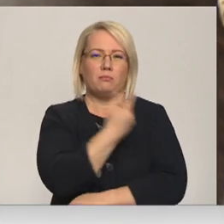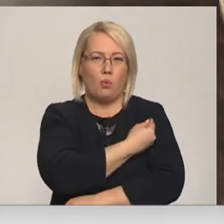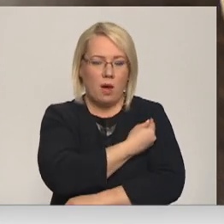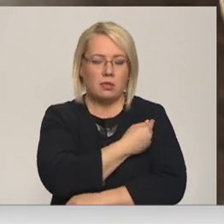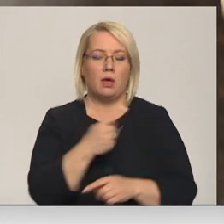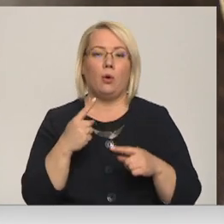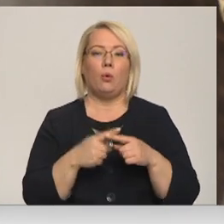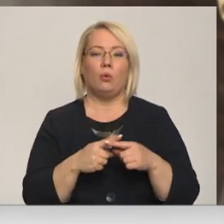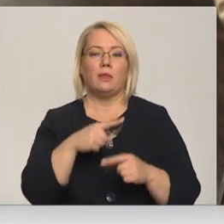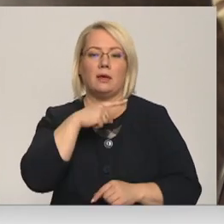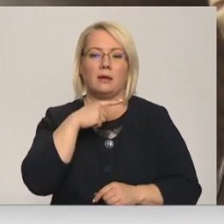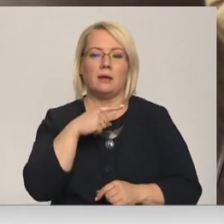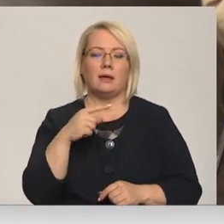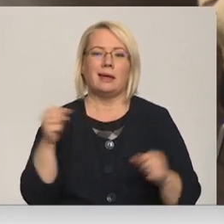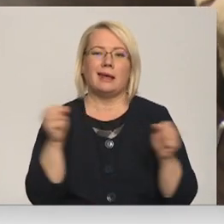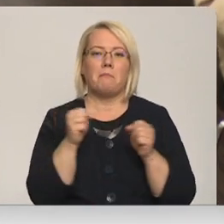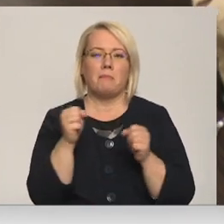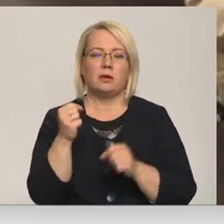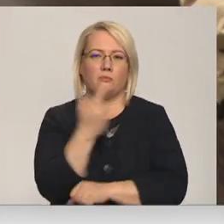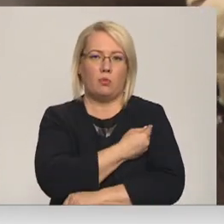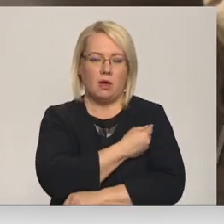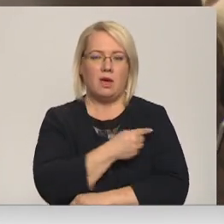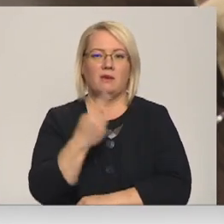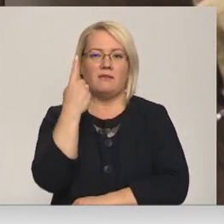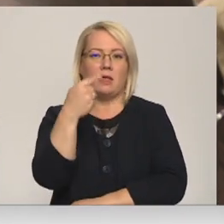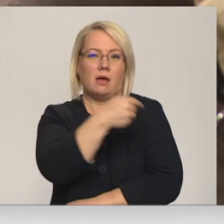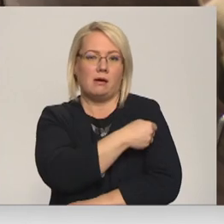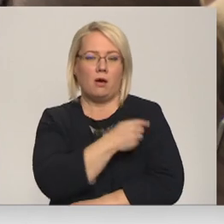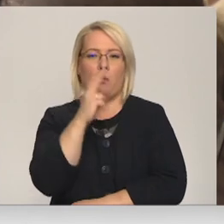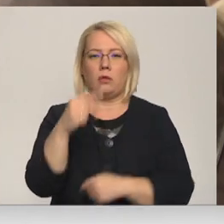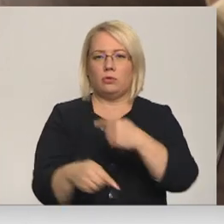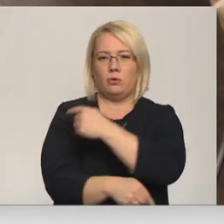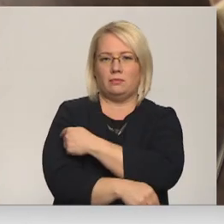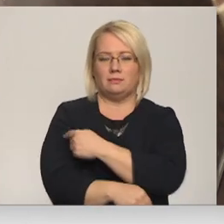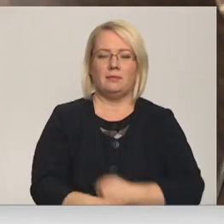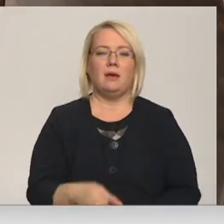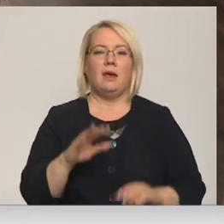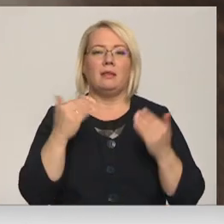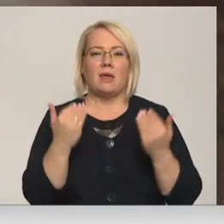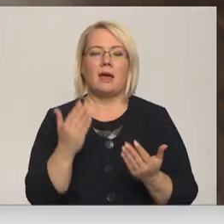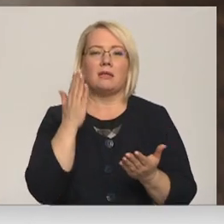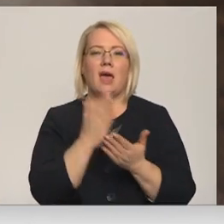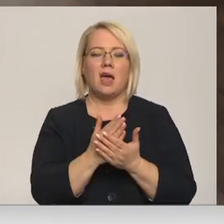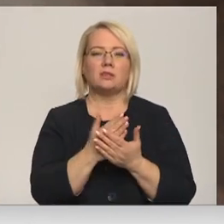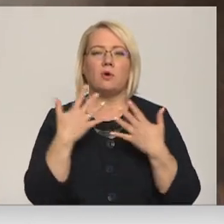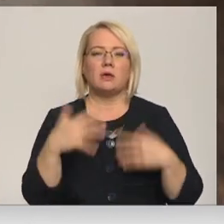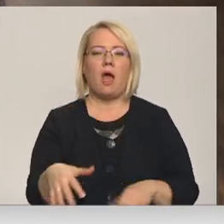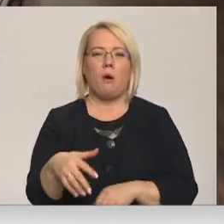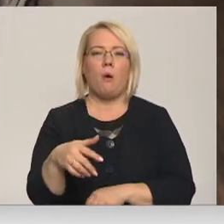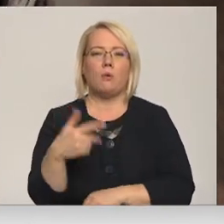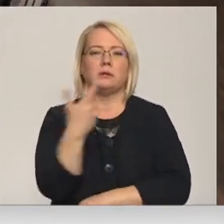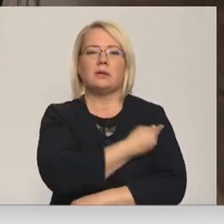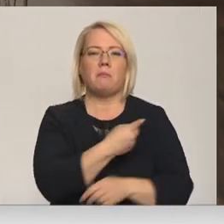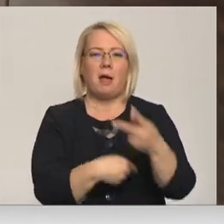gripas poti. Vienu vienā rokā, otrā? Vienu vienā, otrā, jā. Tagad esmu riktīgi sabalstīta.